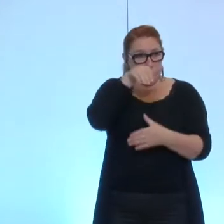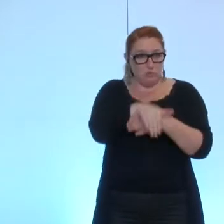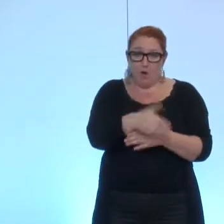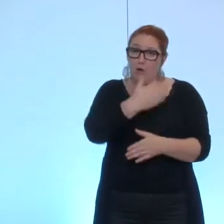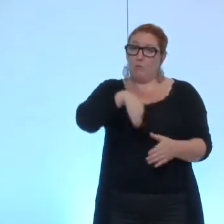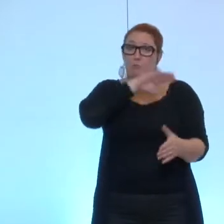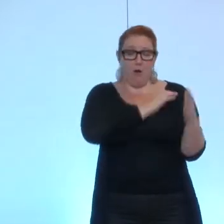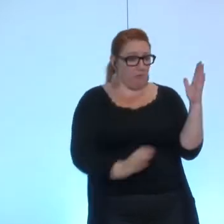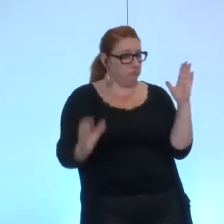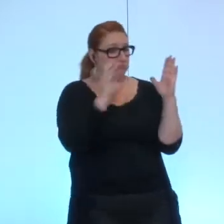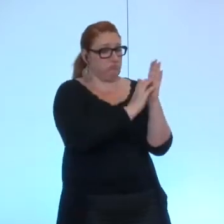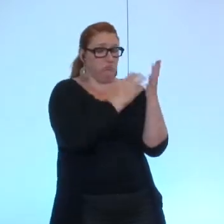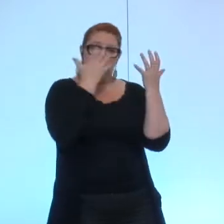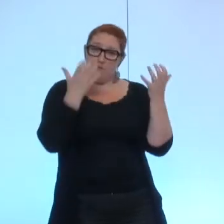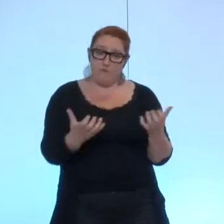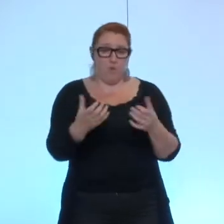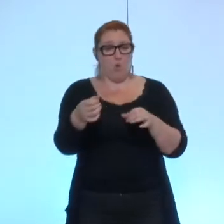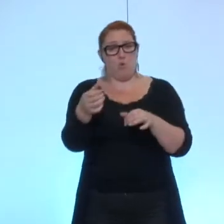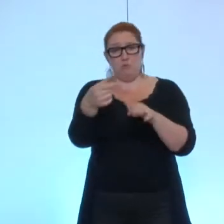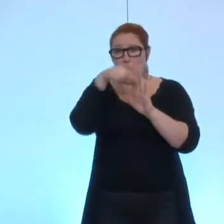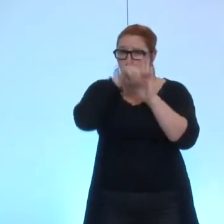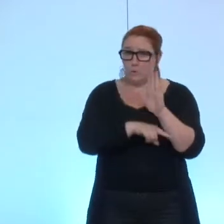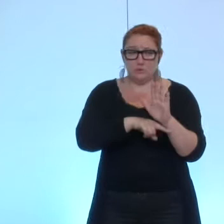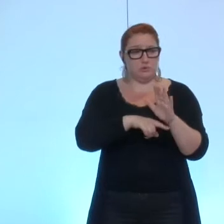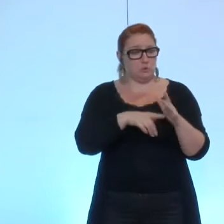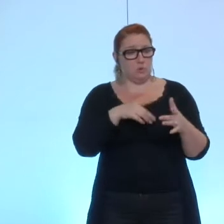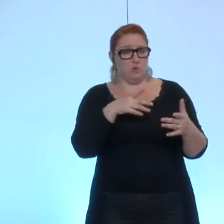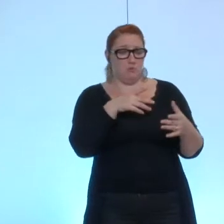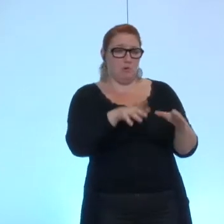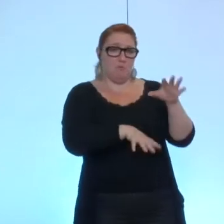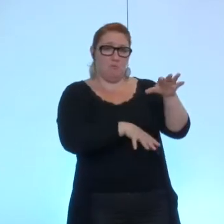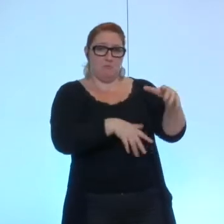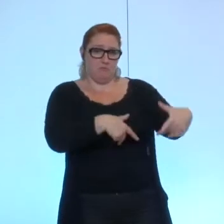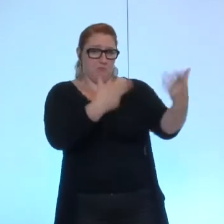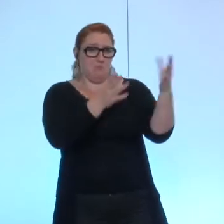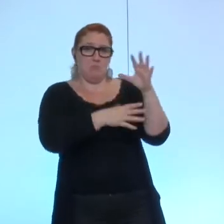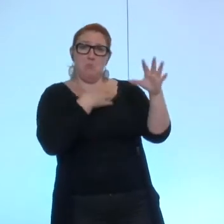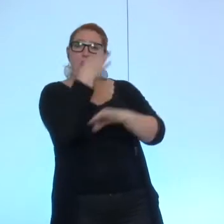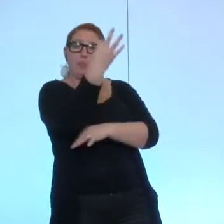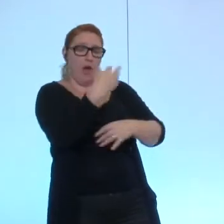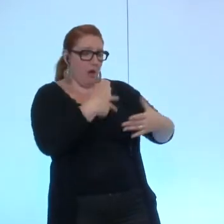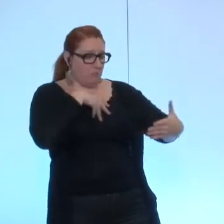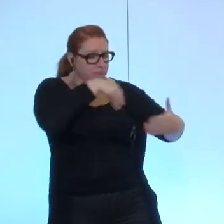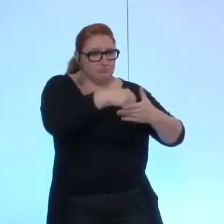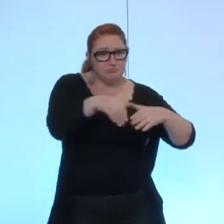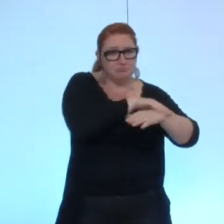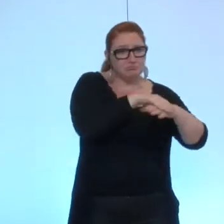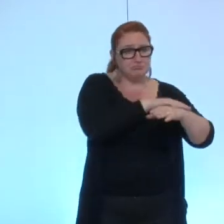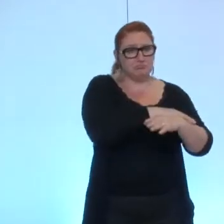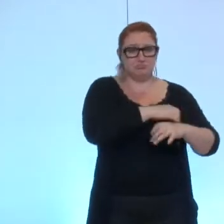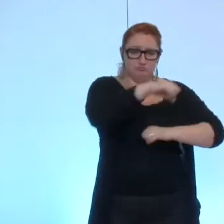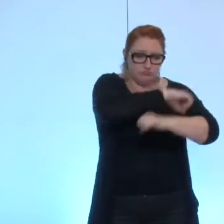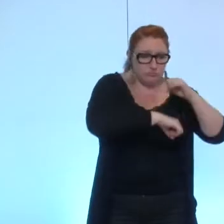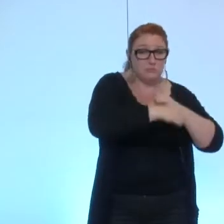améliorer significativement les conditions d'exercice d'un mandat électif pour celles et ceux qui doivent faire garder leurs